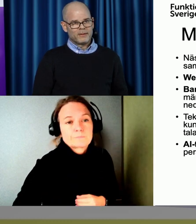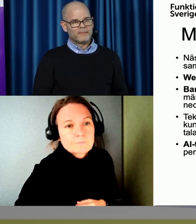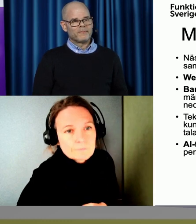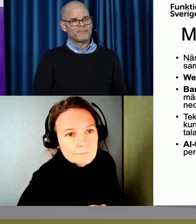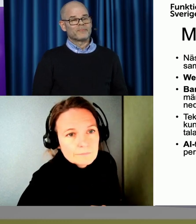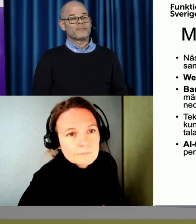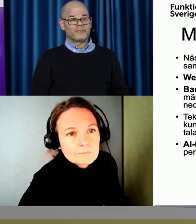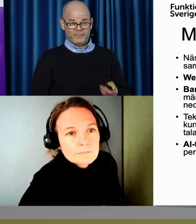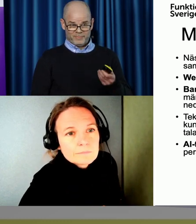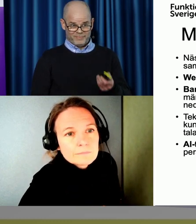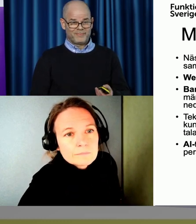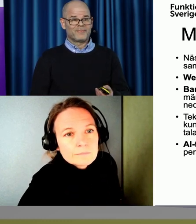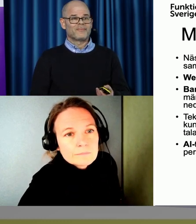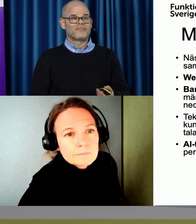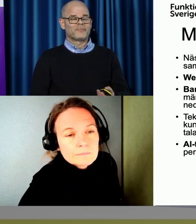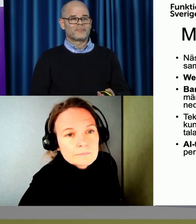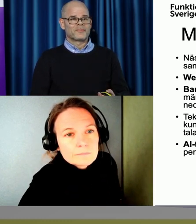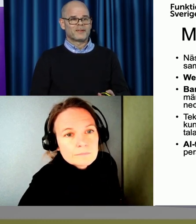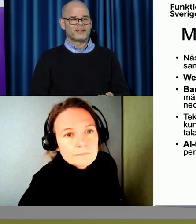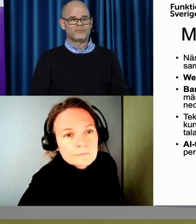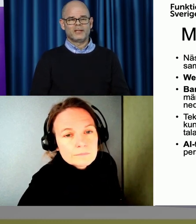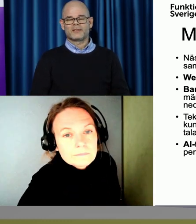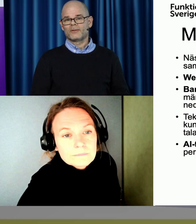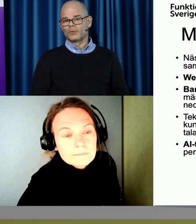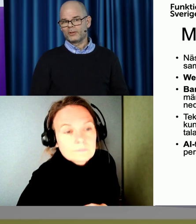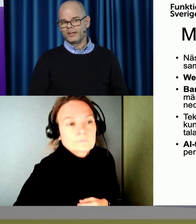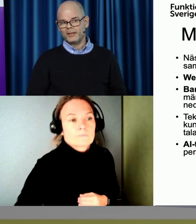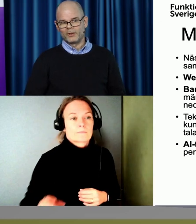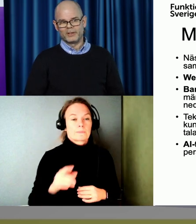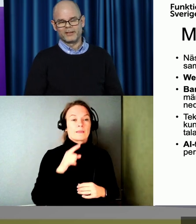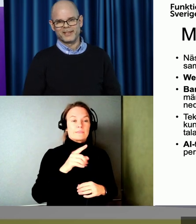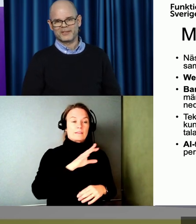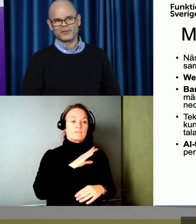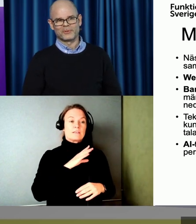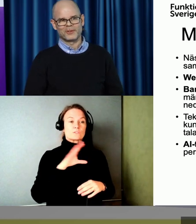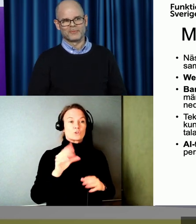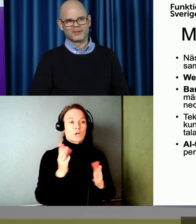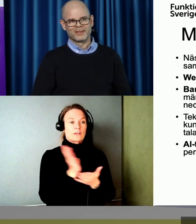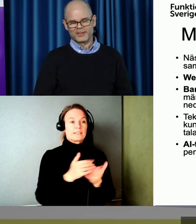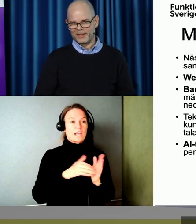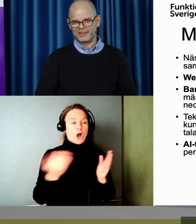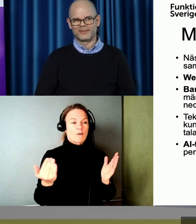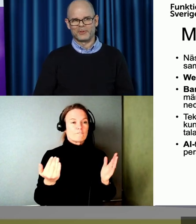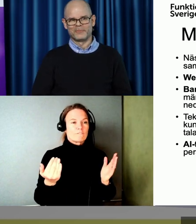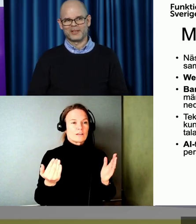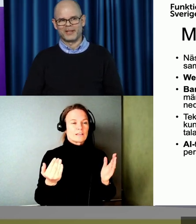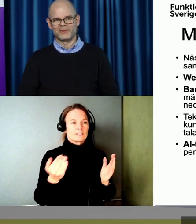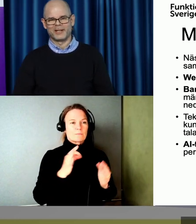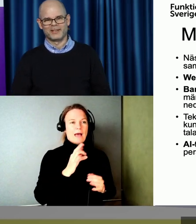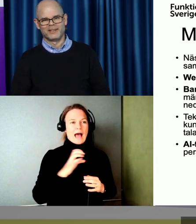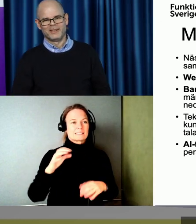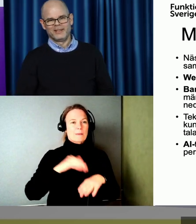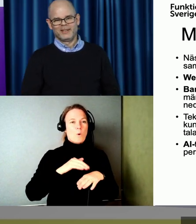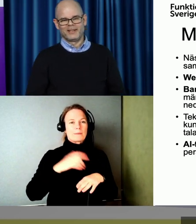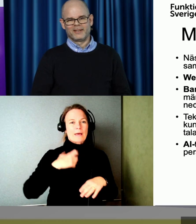Men... Den finns att ta del av. Den finns att ta del av. Den är dessutom, som Hasse påminner mig